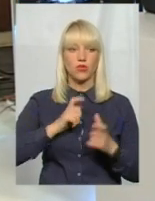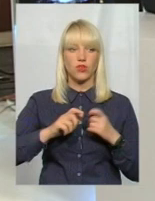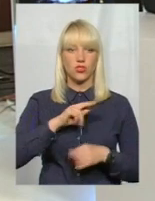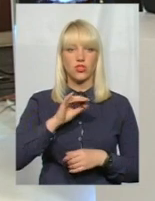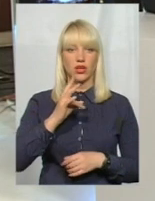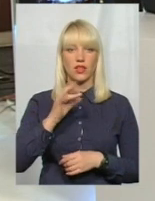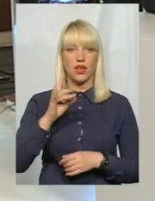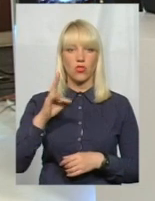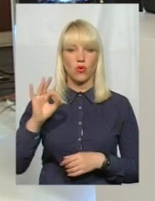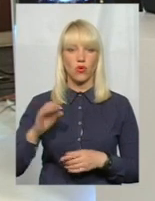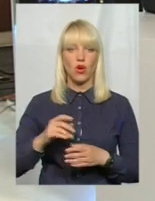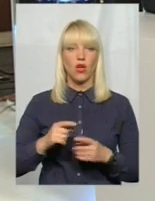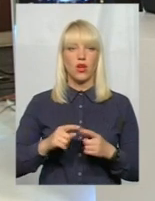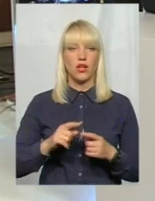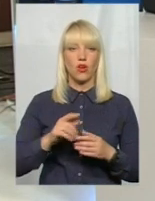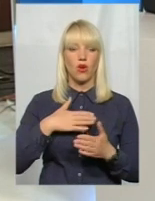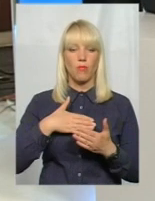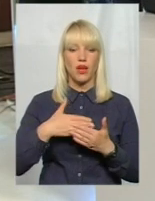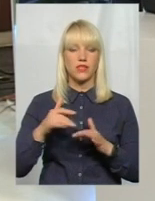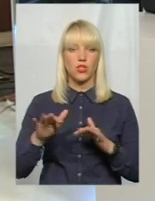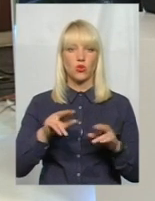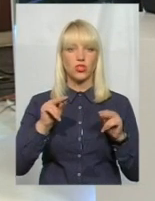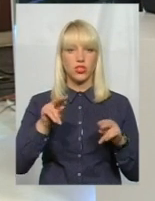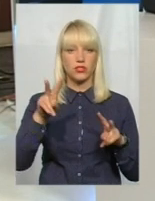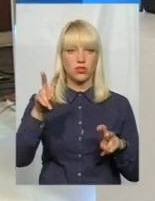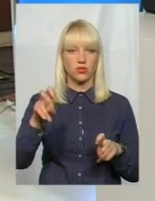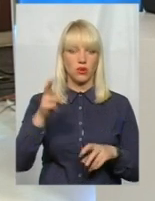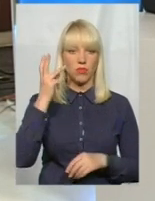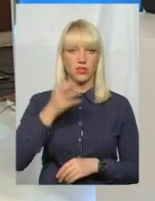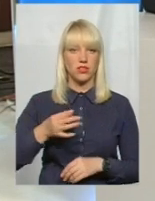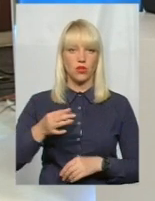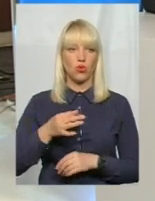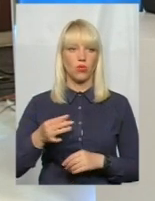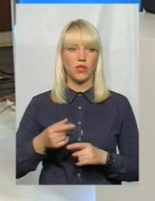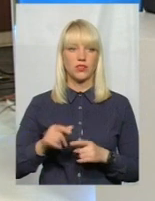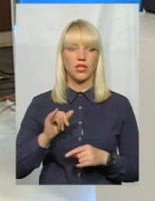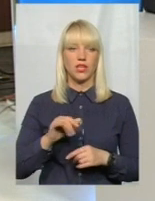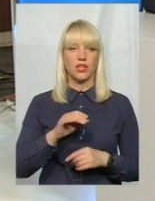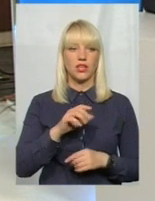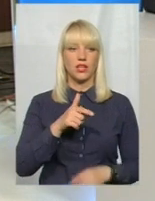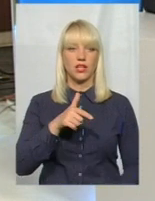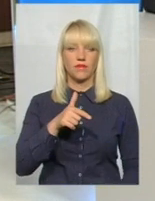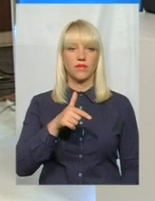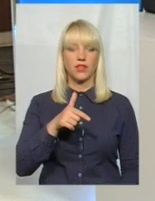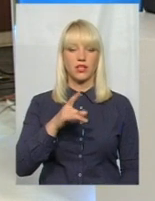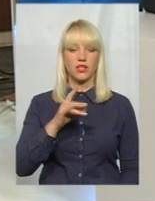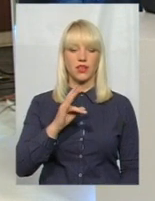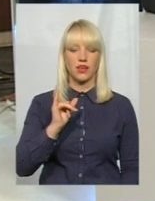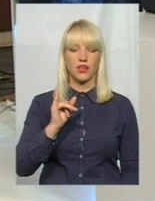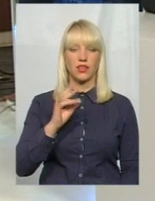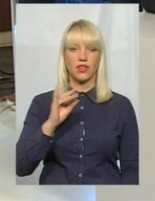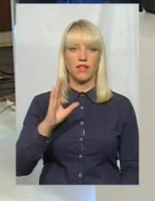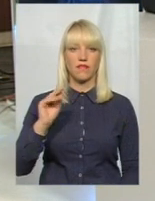Черненко, координатор громадського руху Чесно в Хмельницькій області. Доброго дня. Та Юрій Гриневич, директор Департаменту